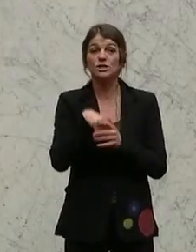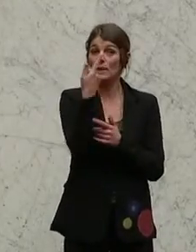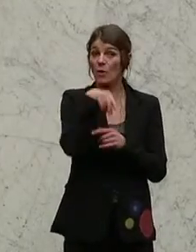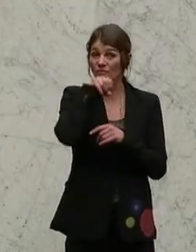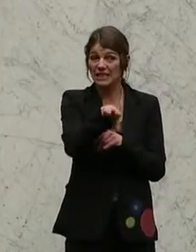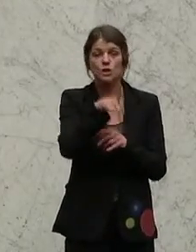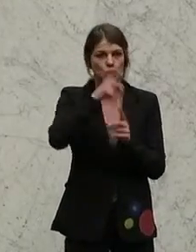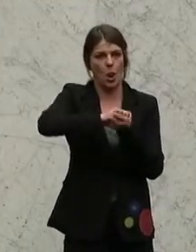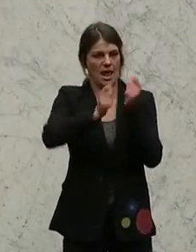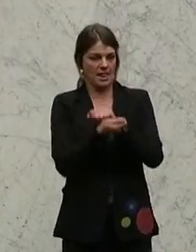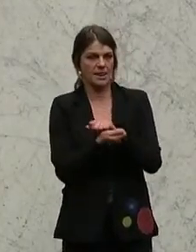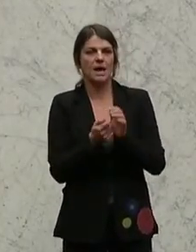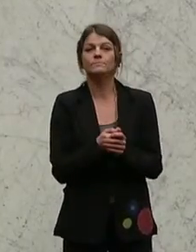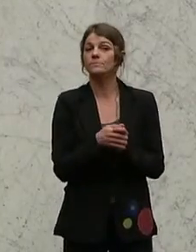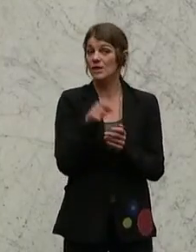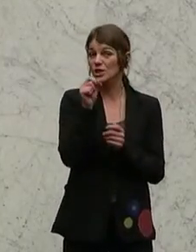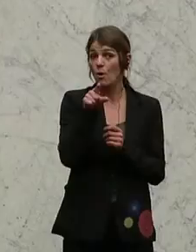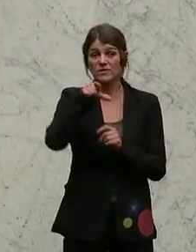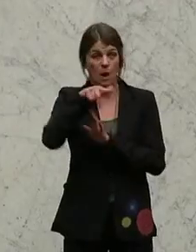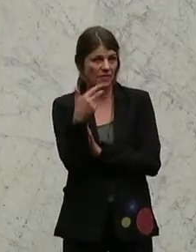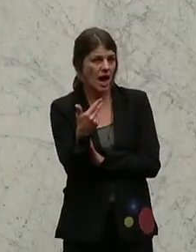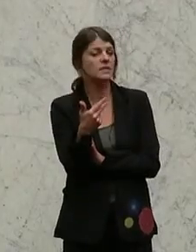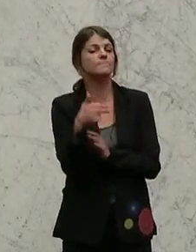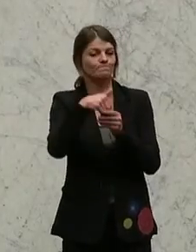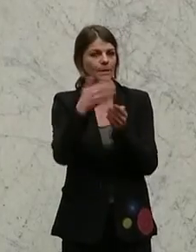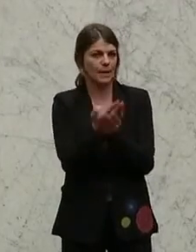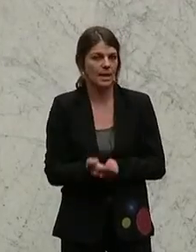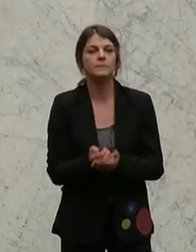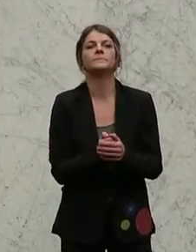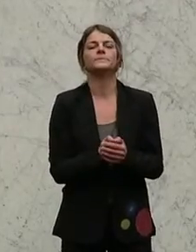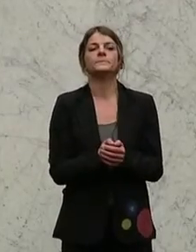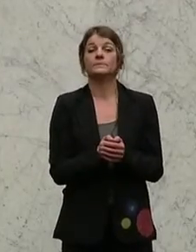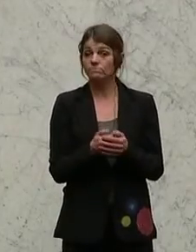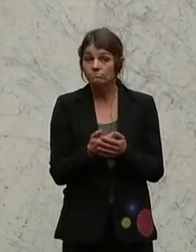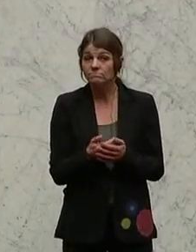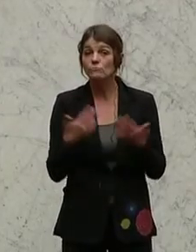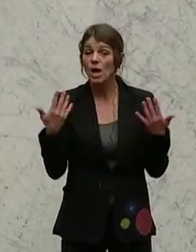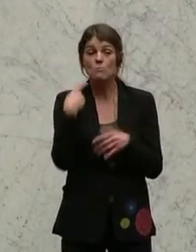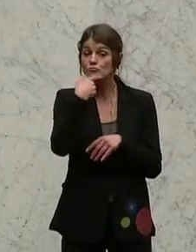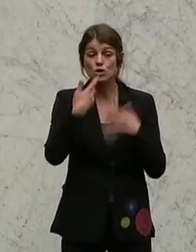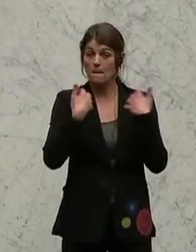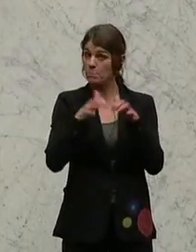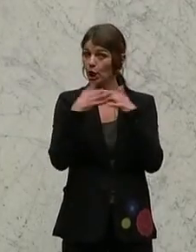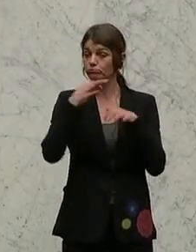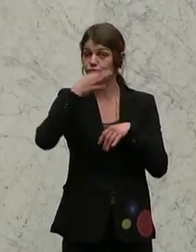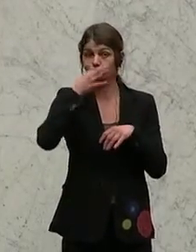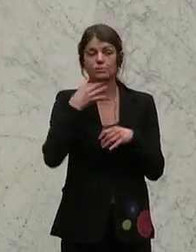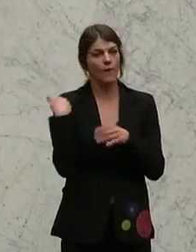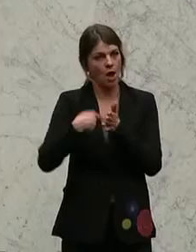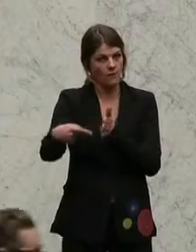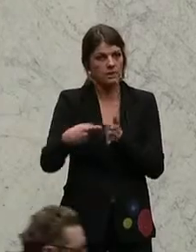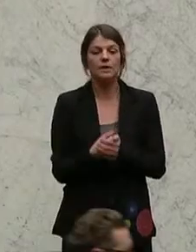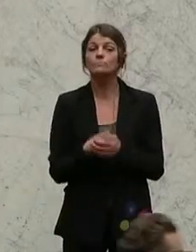Studiengänge geben. Mehr Transparenz soll es bei der Verwendung der ÖH-Beiträge geben. Neu geregelt werden soll nach dem